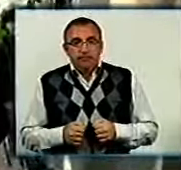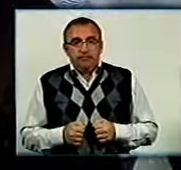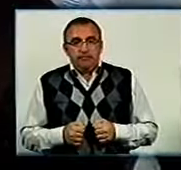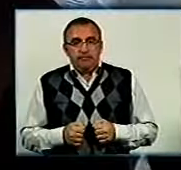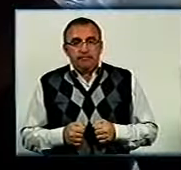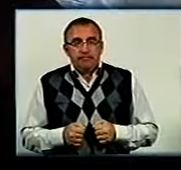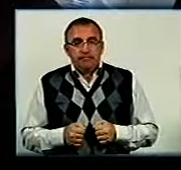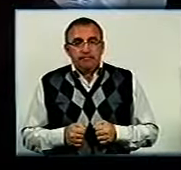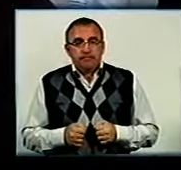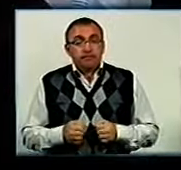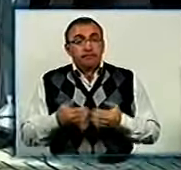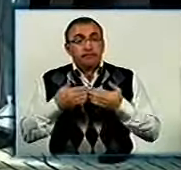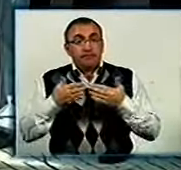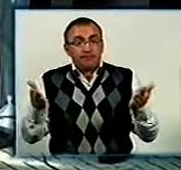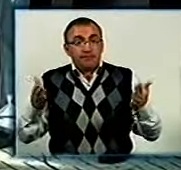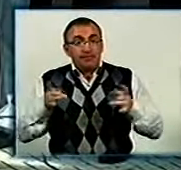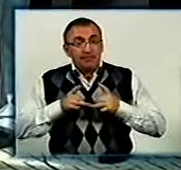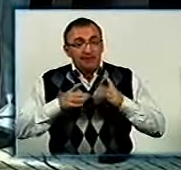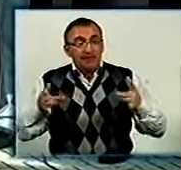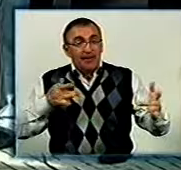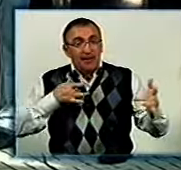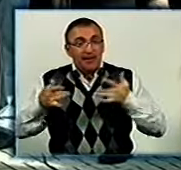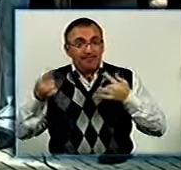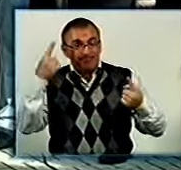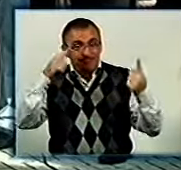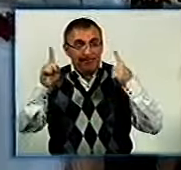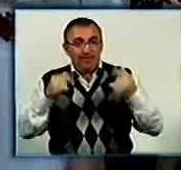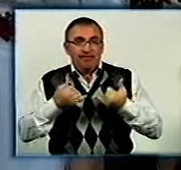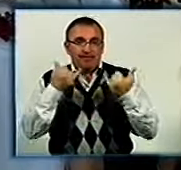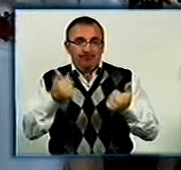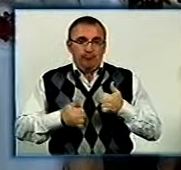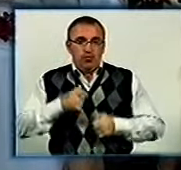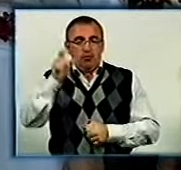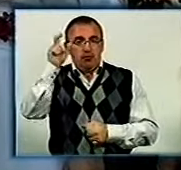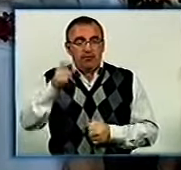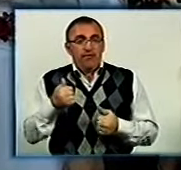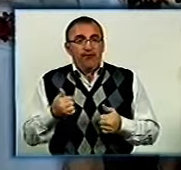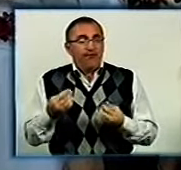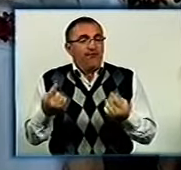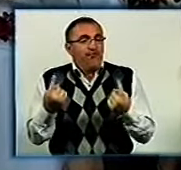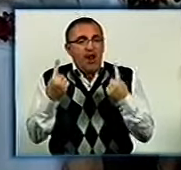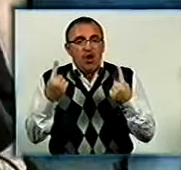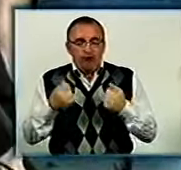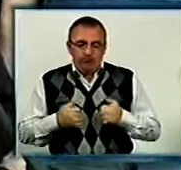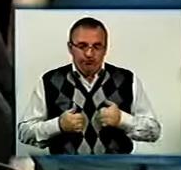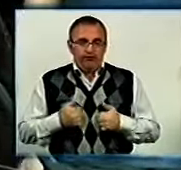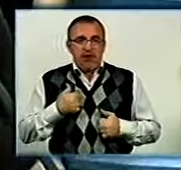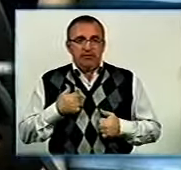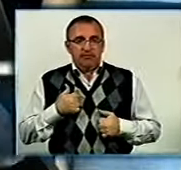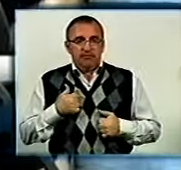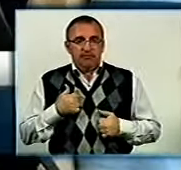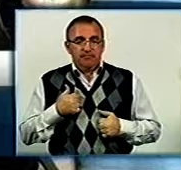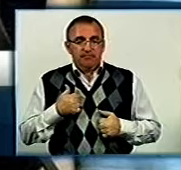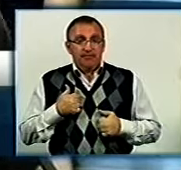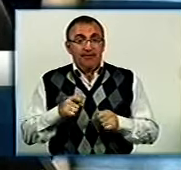Право відкрити свято театрального мистецтва надали почесні гості. Це велика честь. Велика честь не